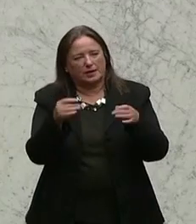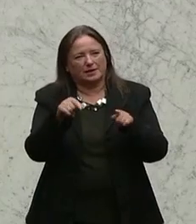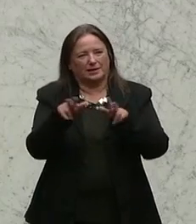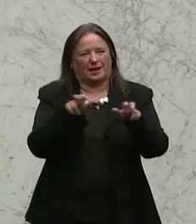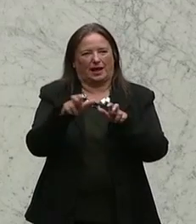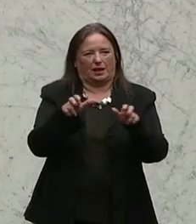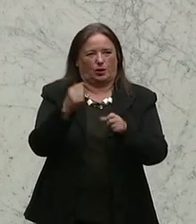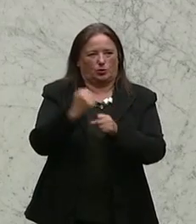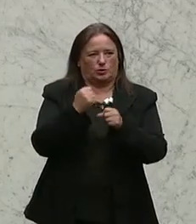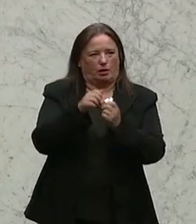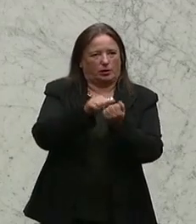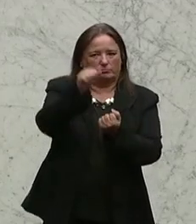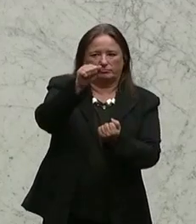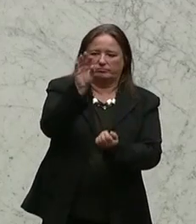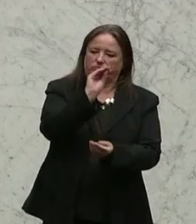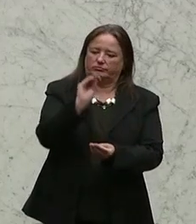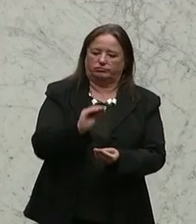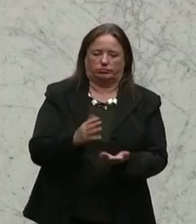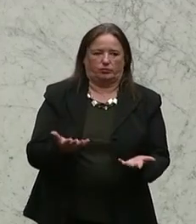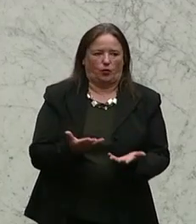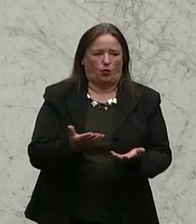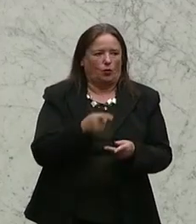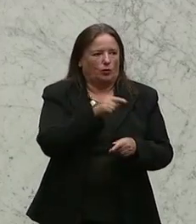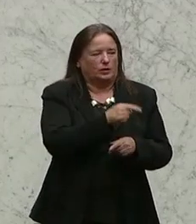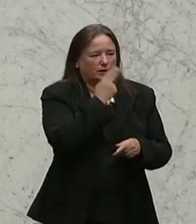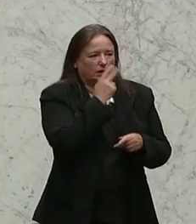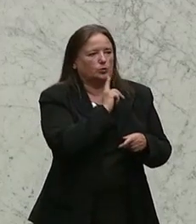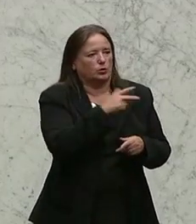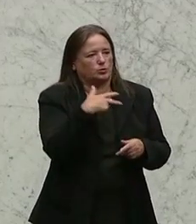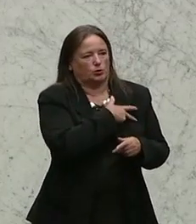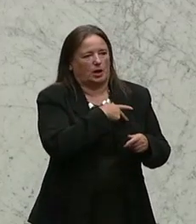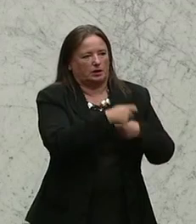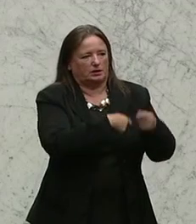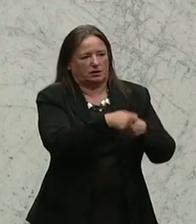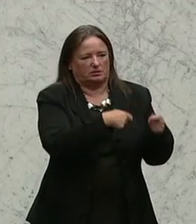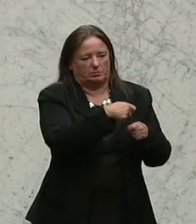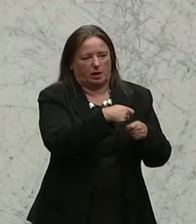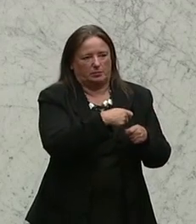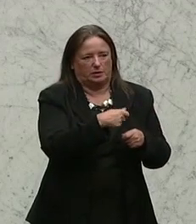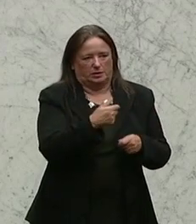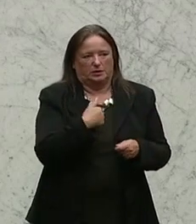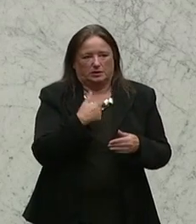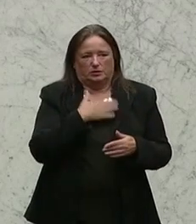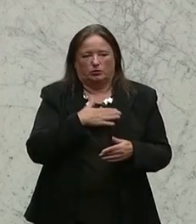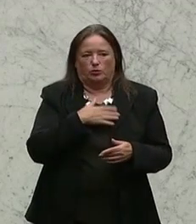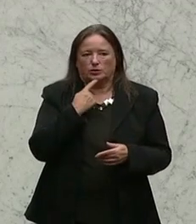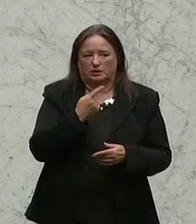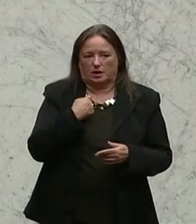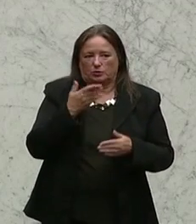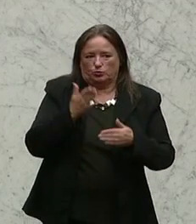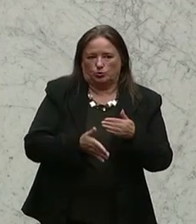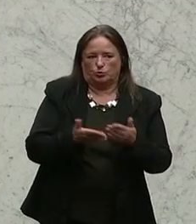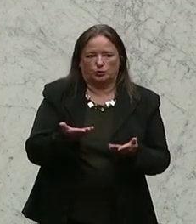wiederfinden. Ich sehe das leider derzeit nicht. Da werken nur die Sozialisten herum. In diesem Sinne möchte ich zum Schluss festhalten, dass